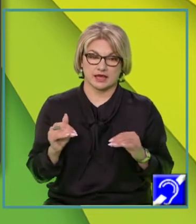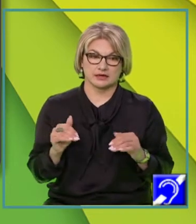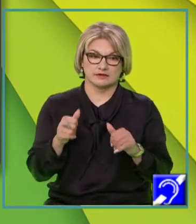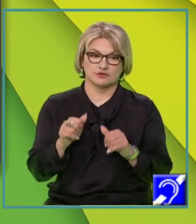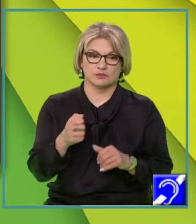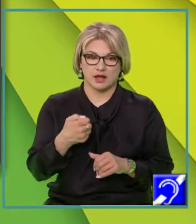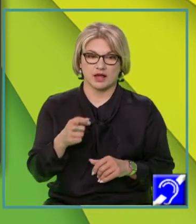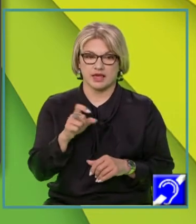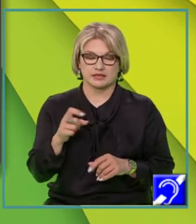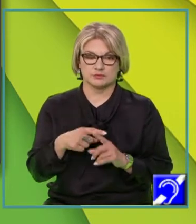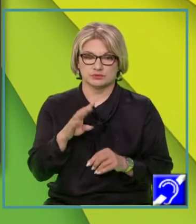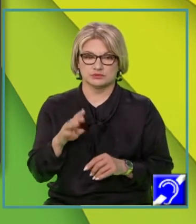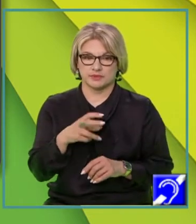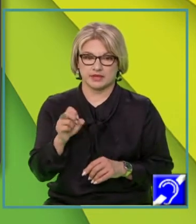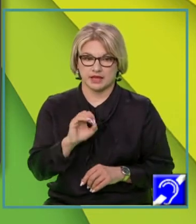AX plus B egal cu 0,